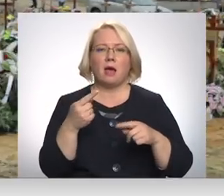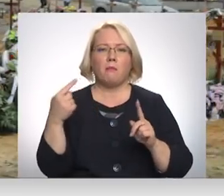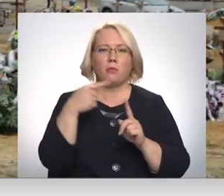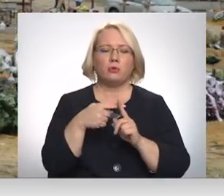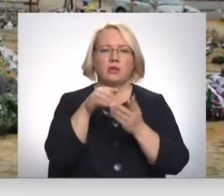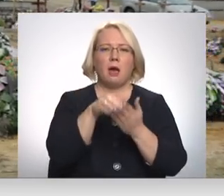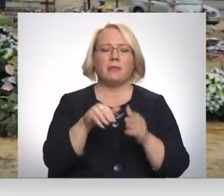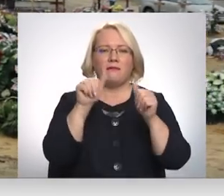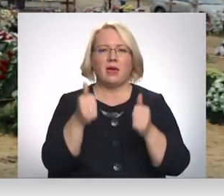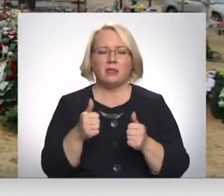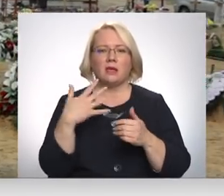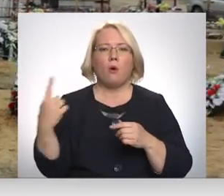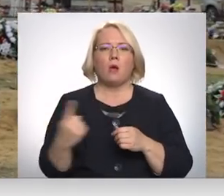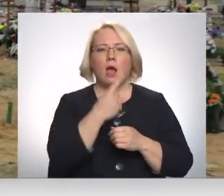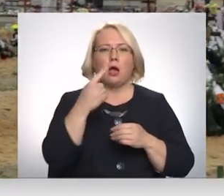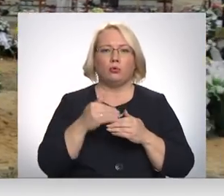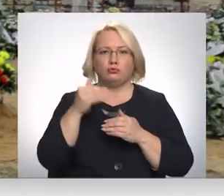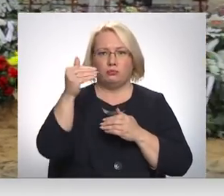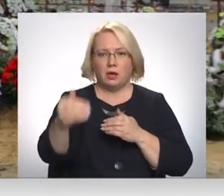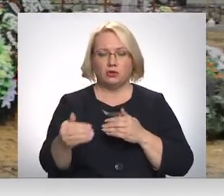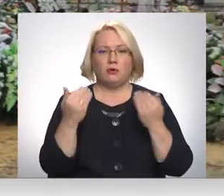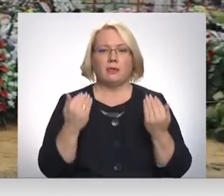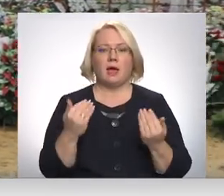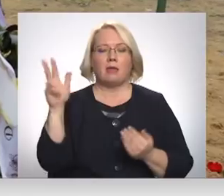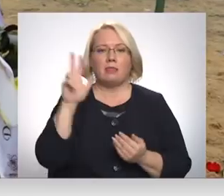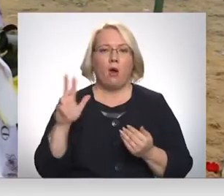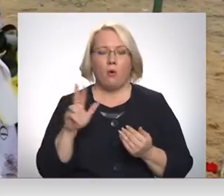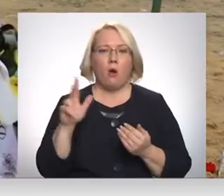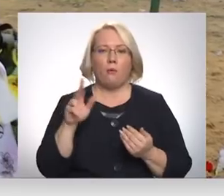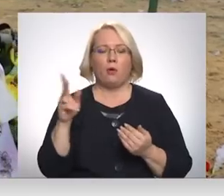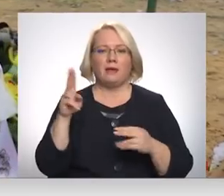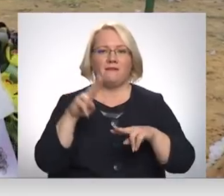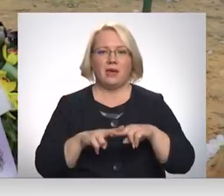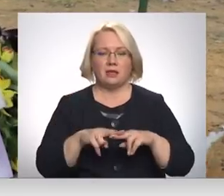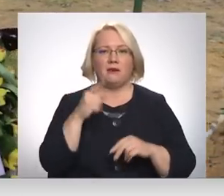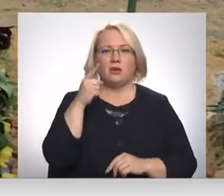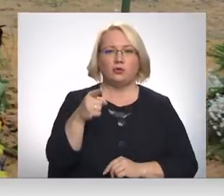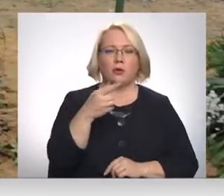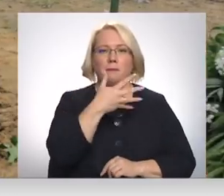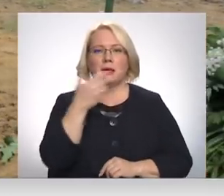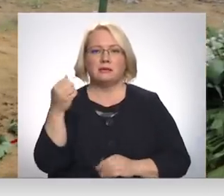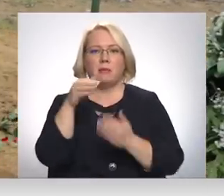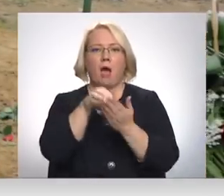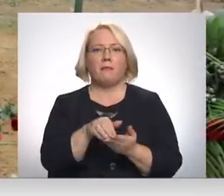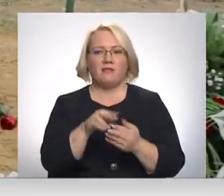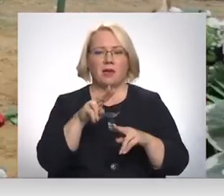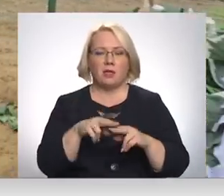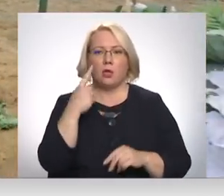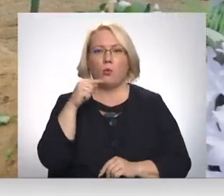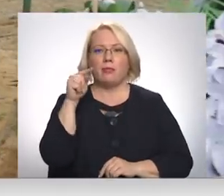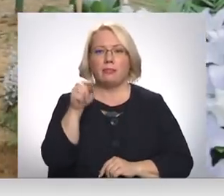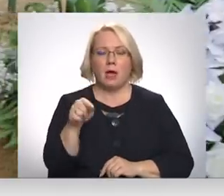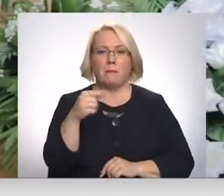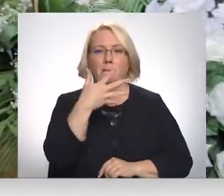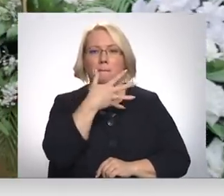vietas tiek veidots gadus priekšu. Šobrīd Daugavpilī ir iezīmētas 1500 abadījumu vietu, no kurām pāri